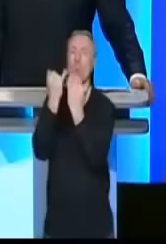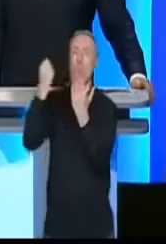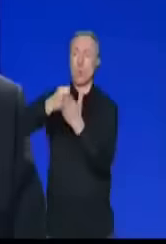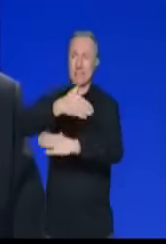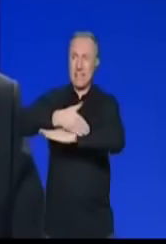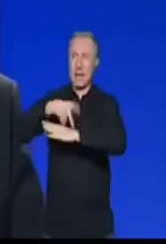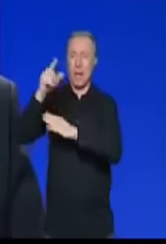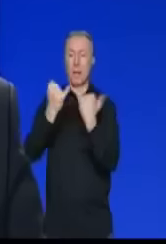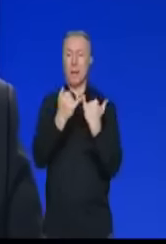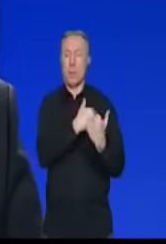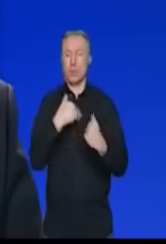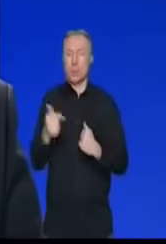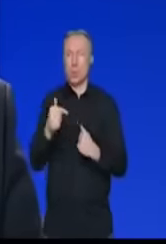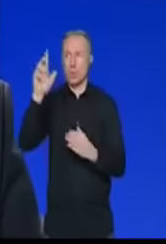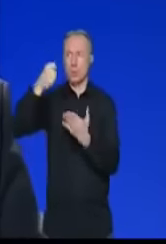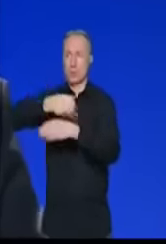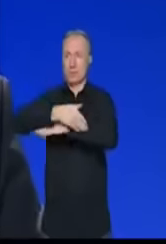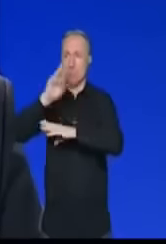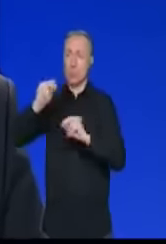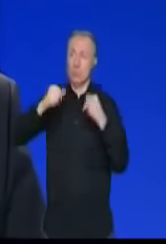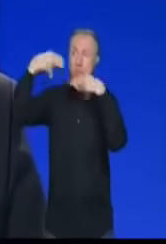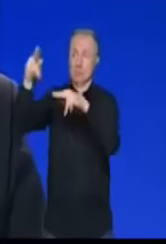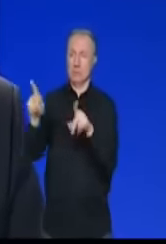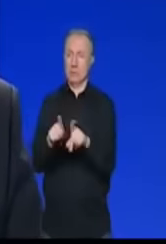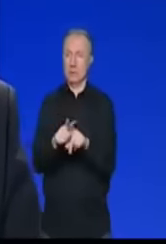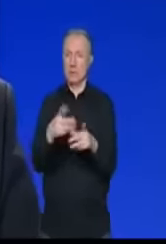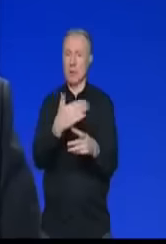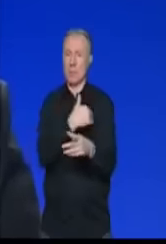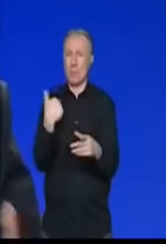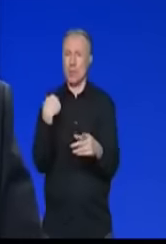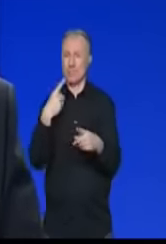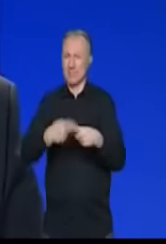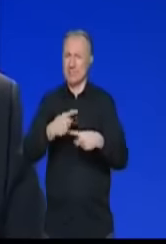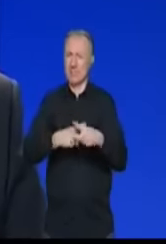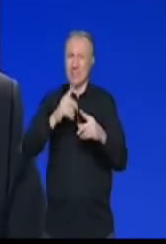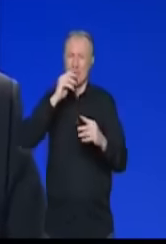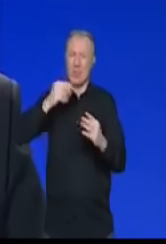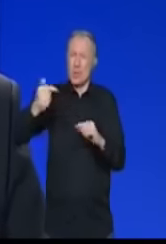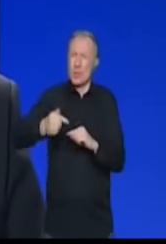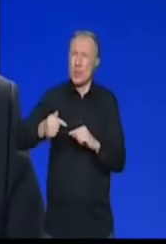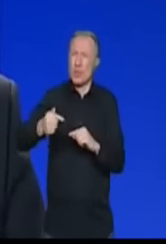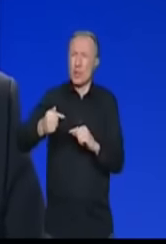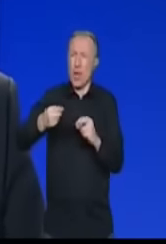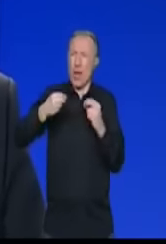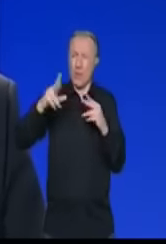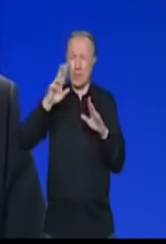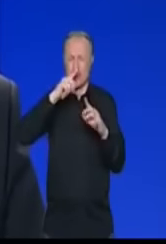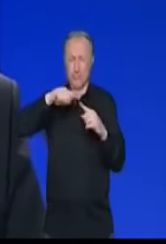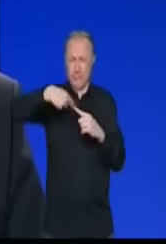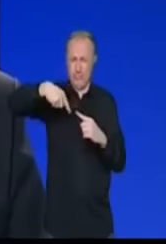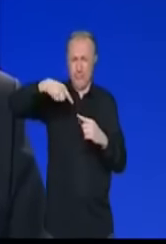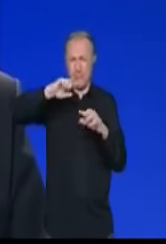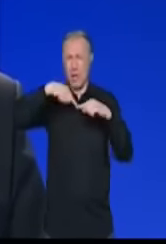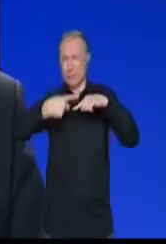Co zrobić, proszę Państwa, żeby Polska, która się zadłuża systematycznie od swojego zarania wolnej Polski, żeby